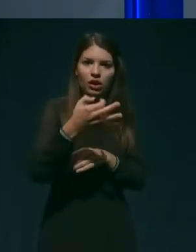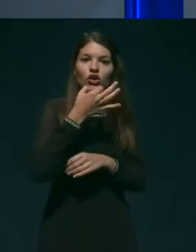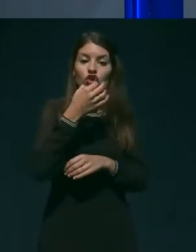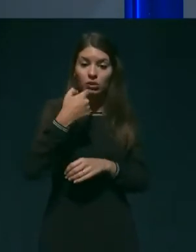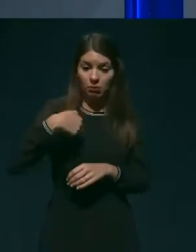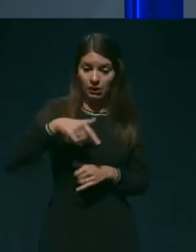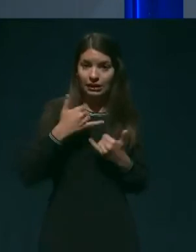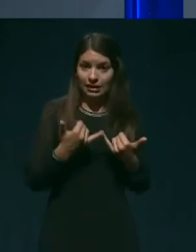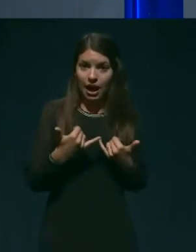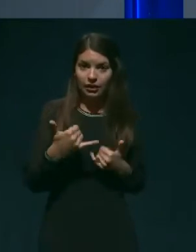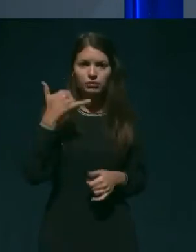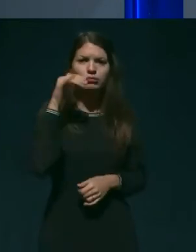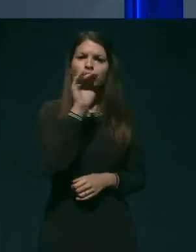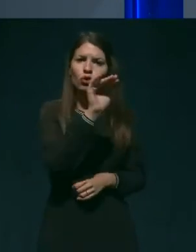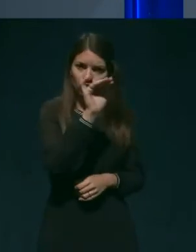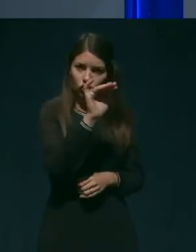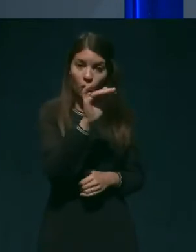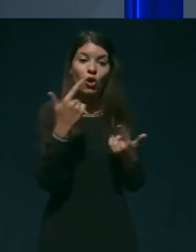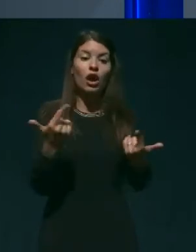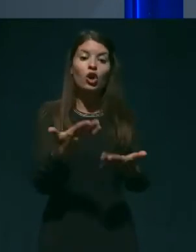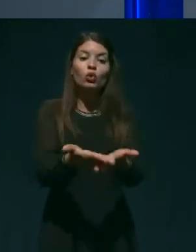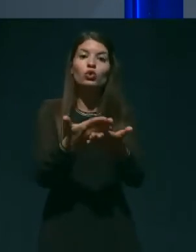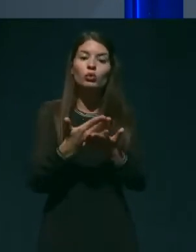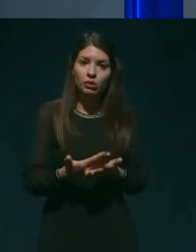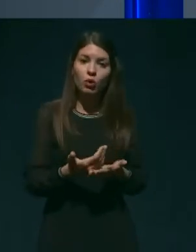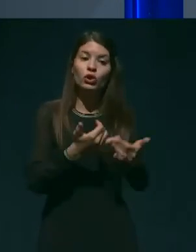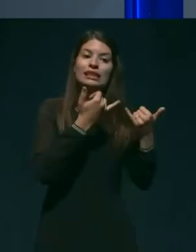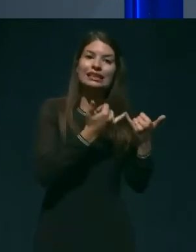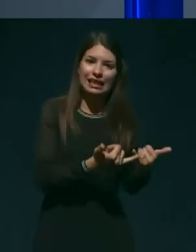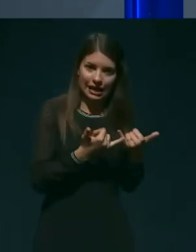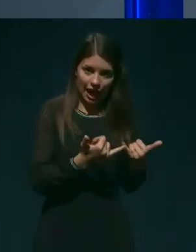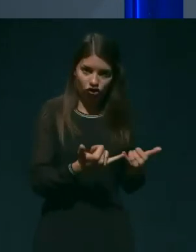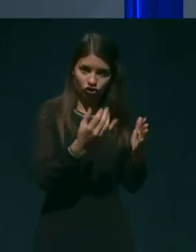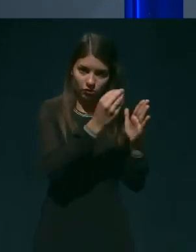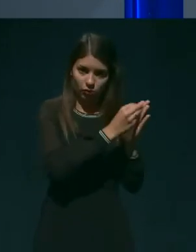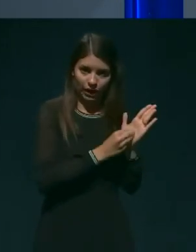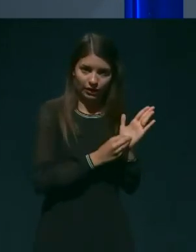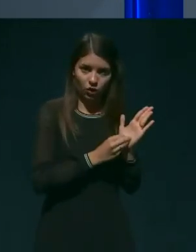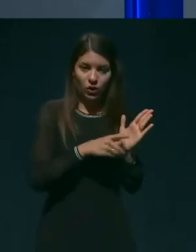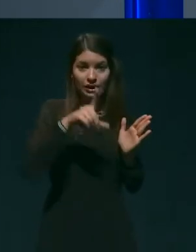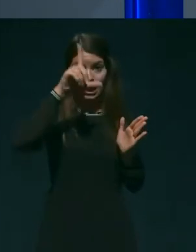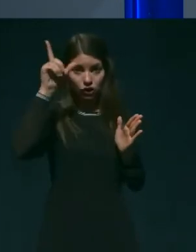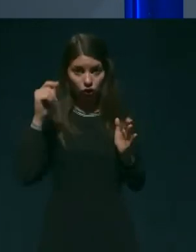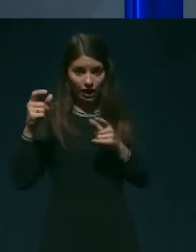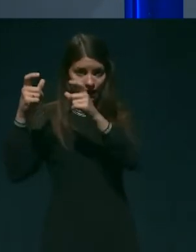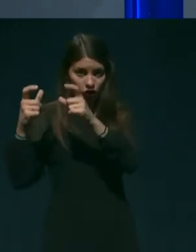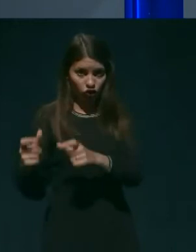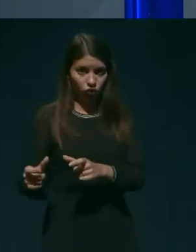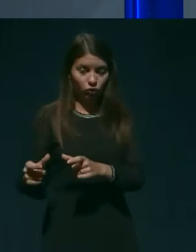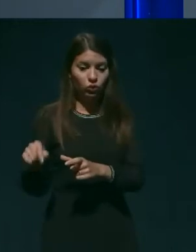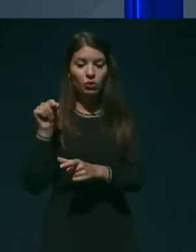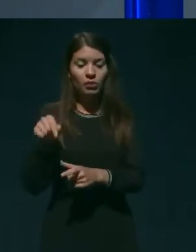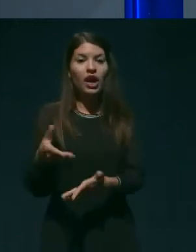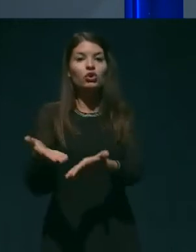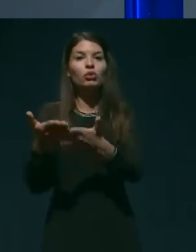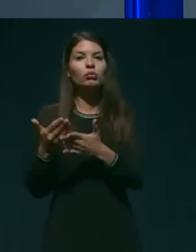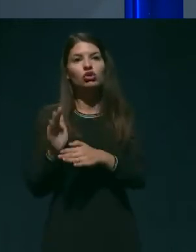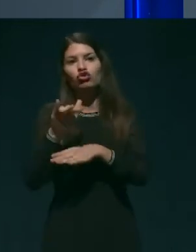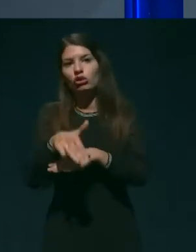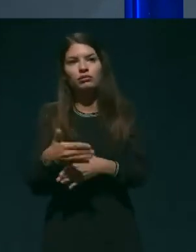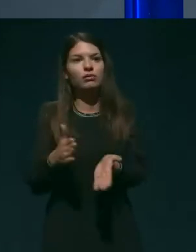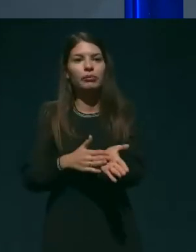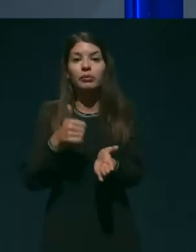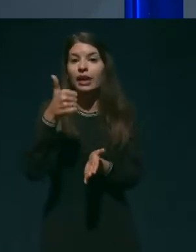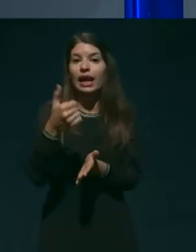sedani podatek, NIAZ bo imel ta podatek na podlagi njihovih anket, lahko čez en dan, dva dni, pač